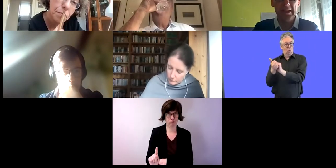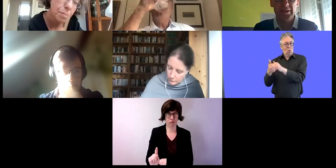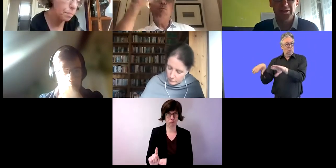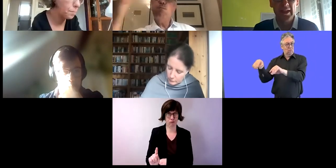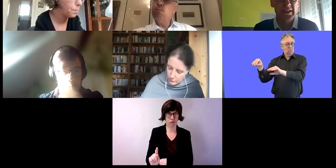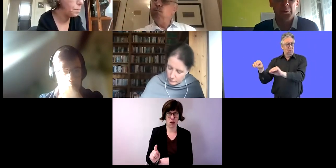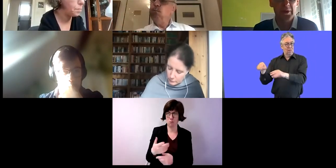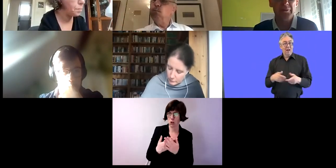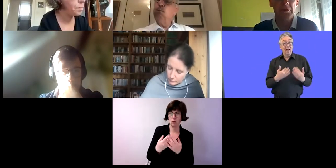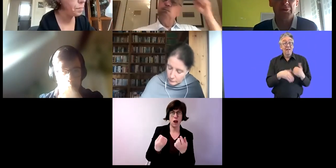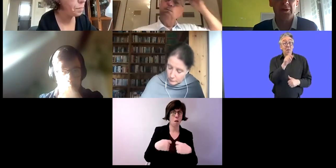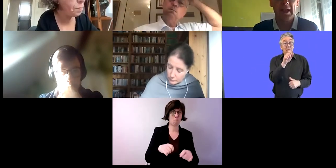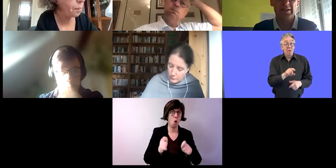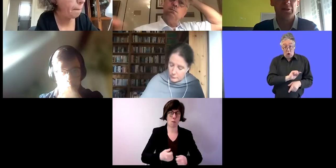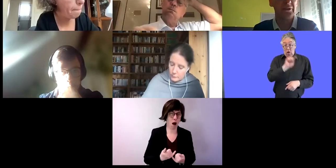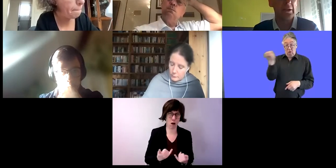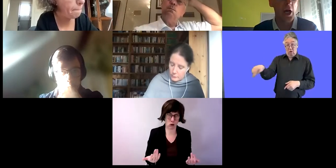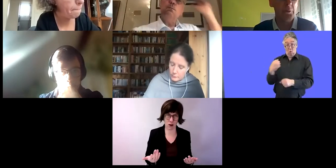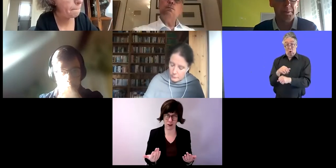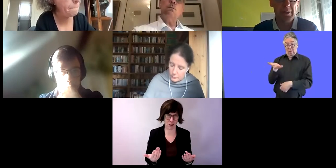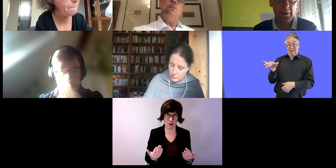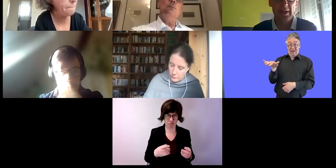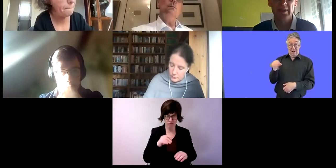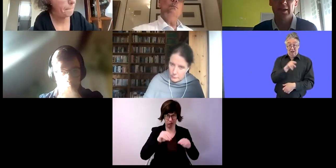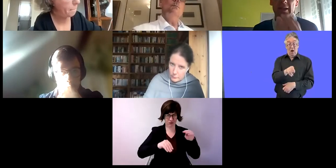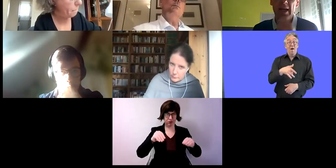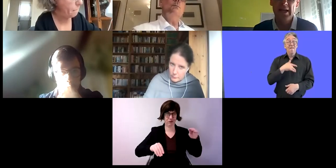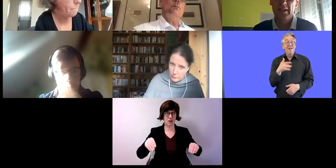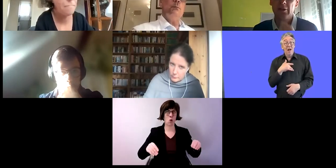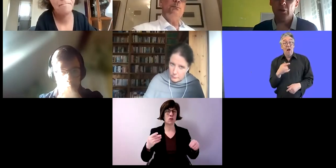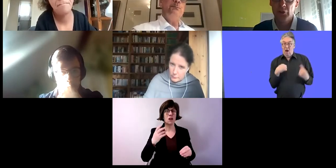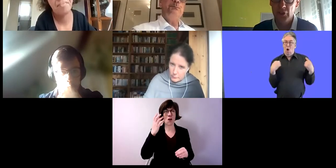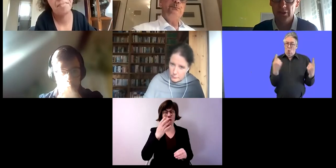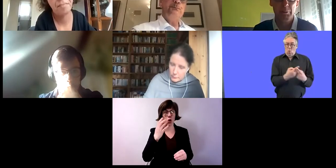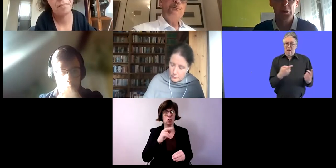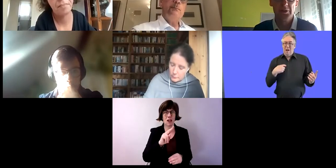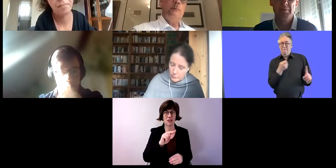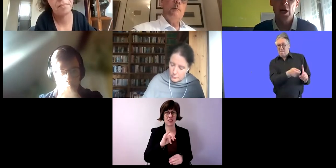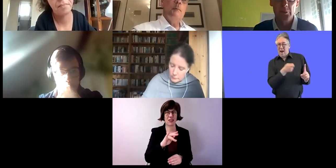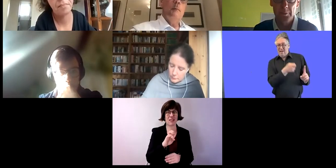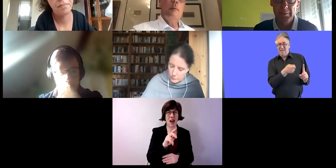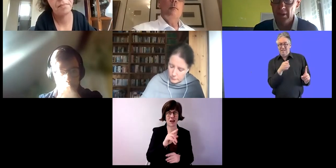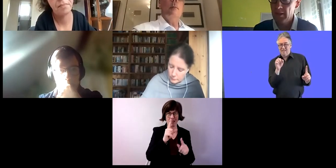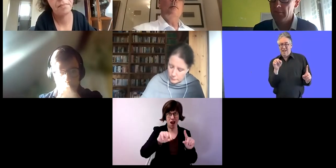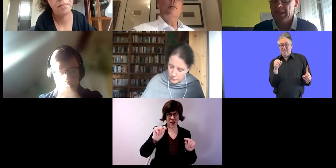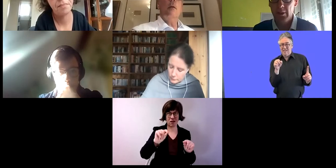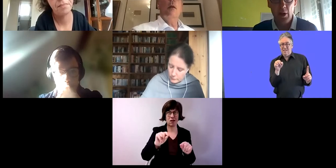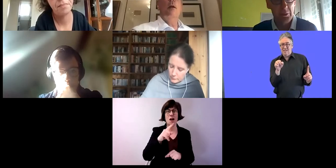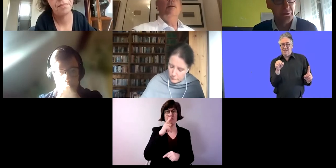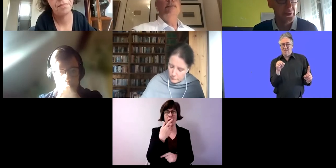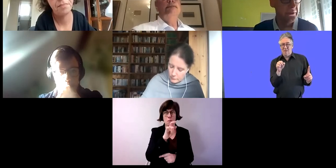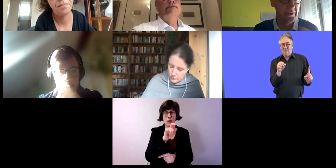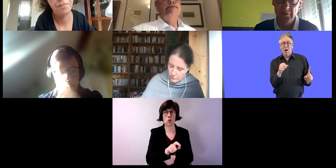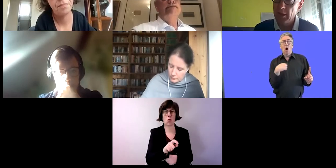einen Baumarkt oder was auch immer. Und dann stellen Sie sich Nike vor. Wenn jemand